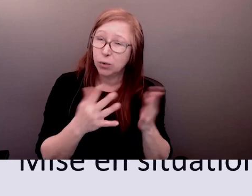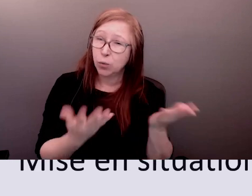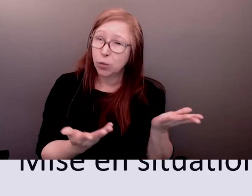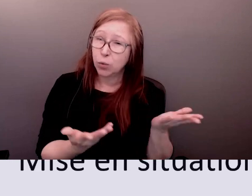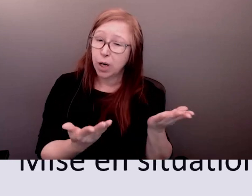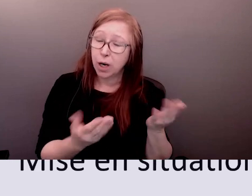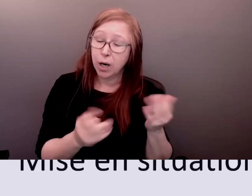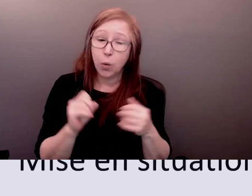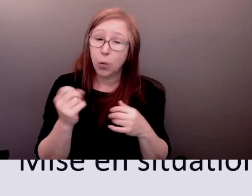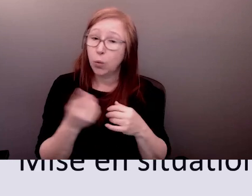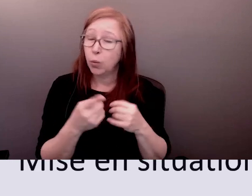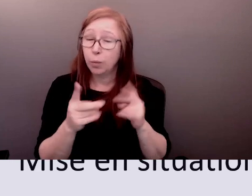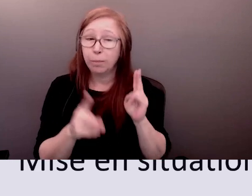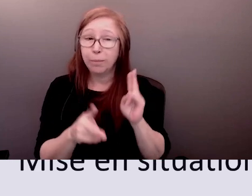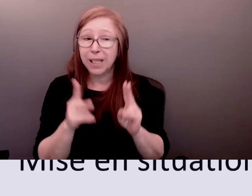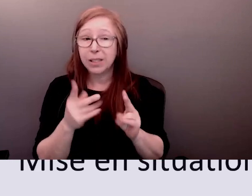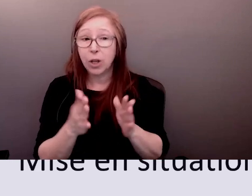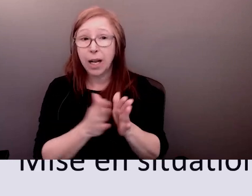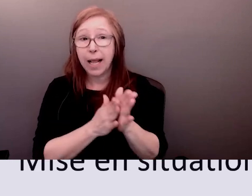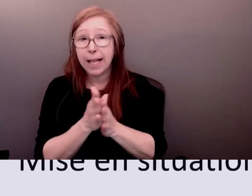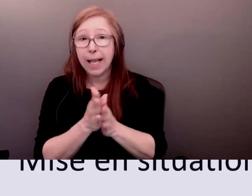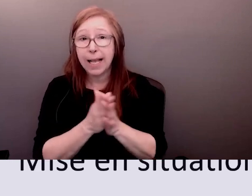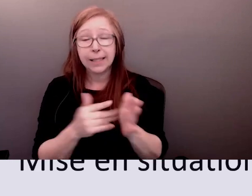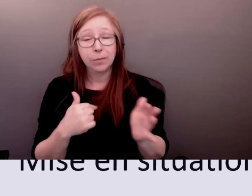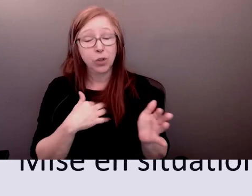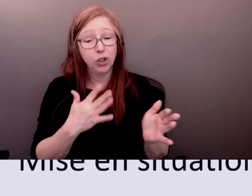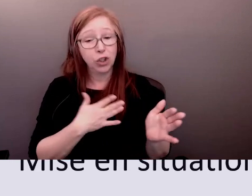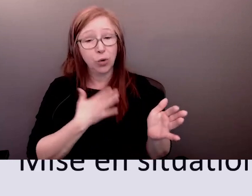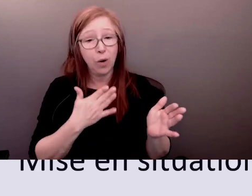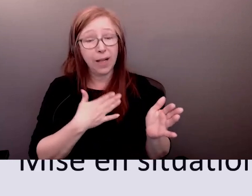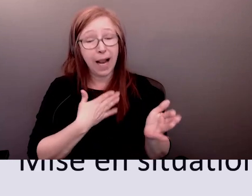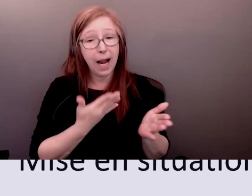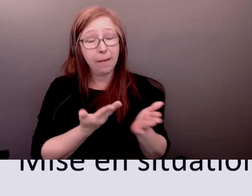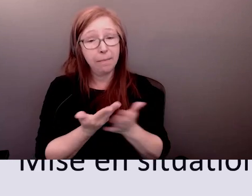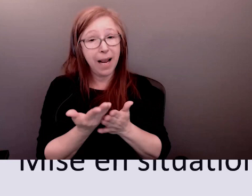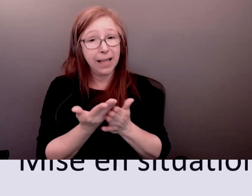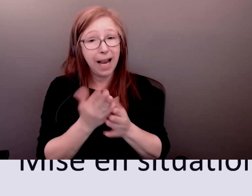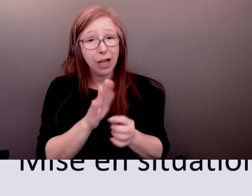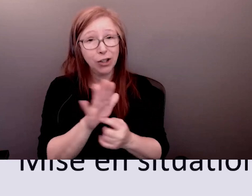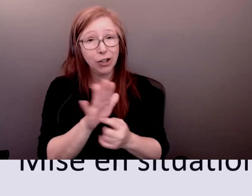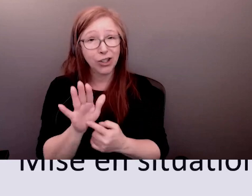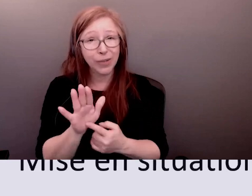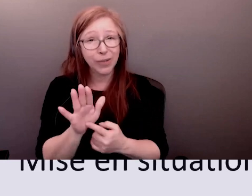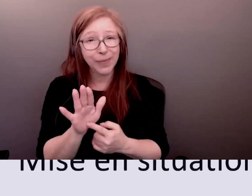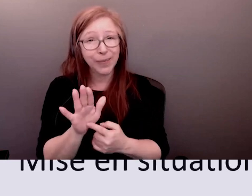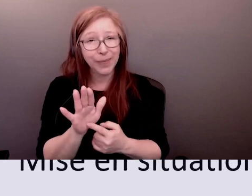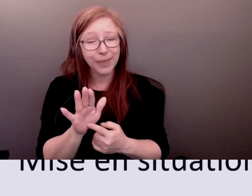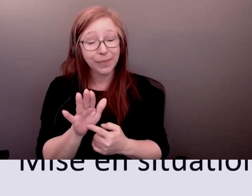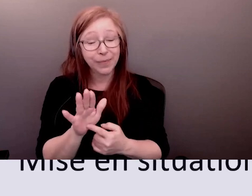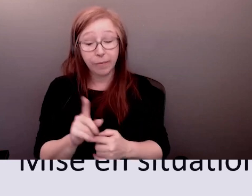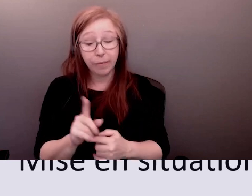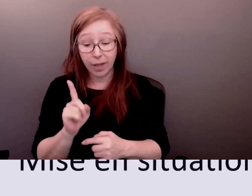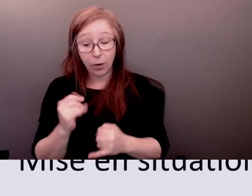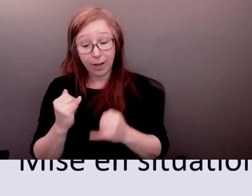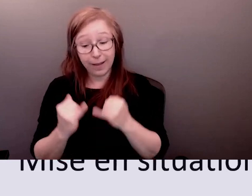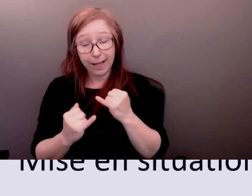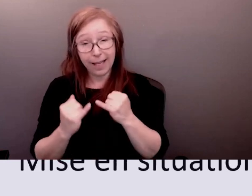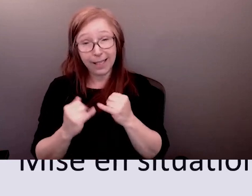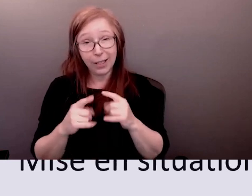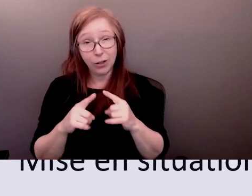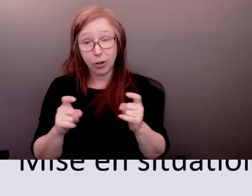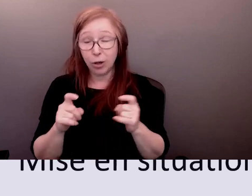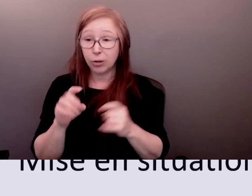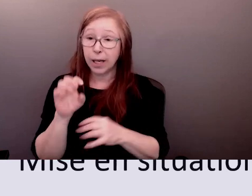changement on aimerait vous donner un exemple du monde réel voilà mon contrat en fait d'il y a deux ans lorsque j'ai